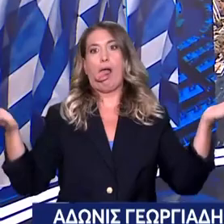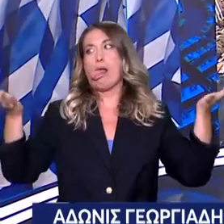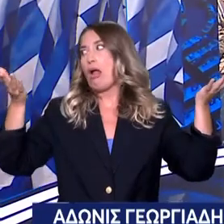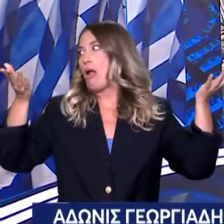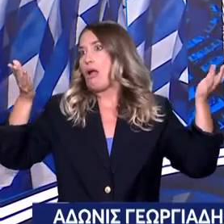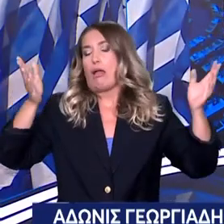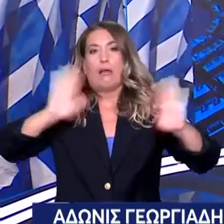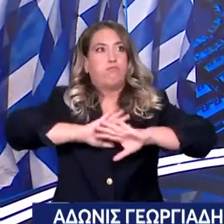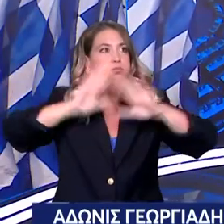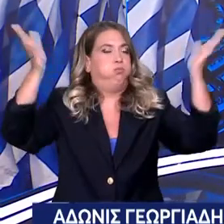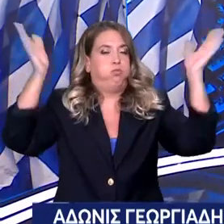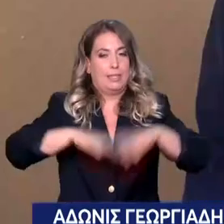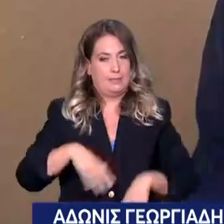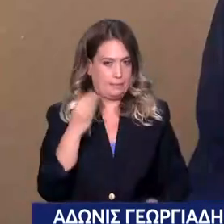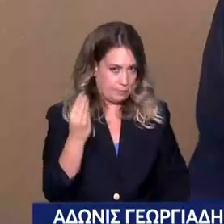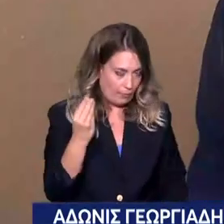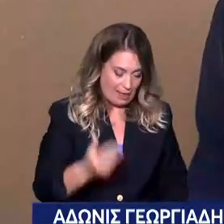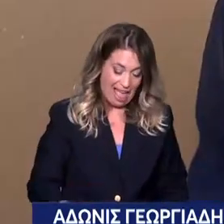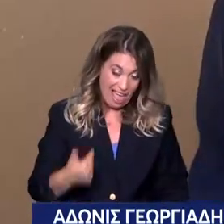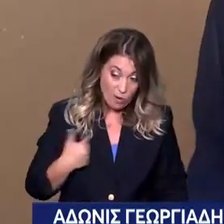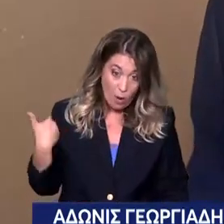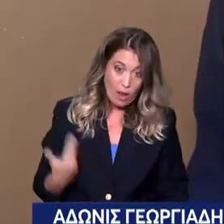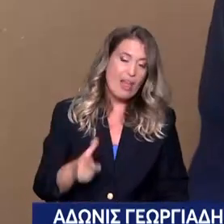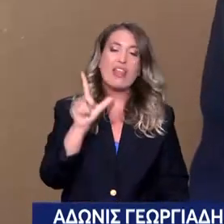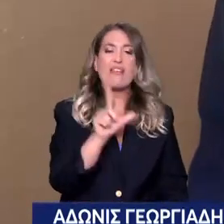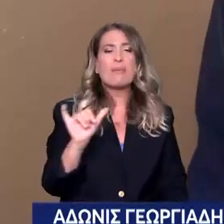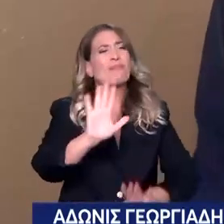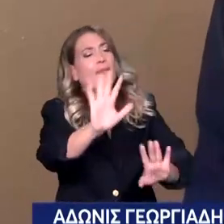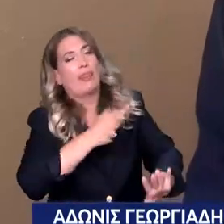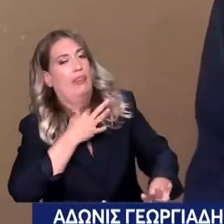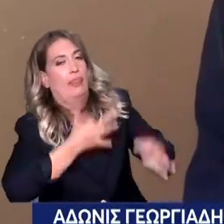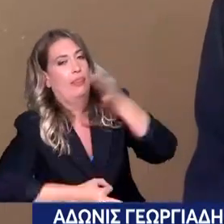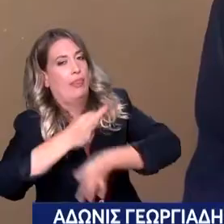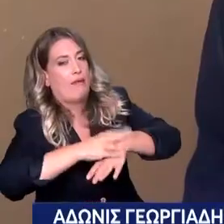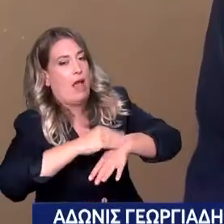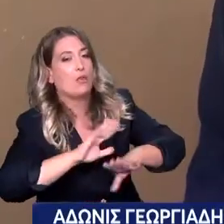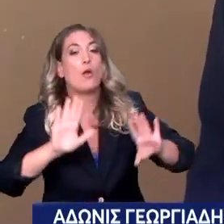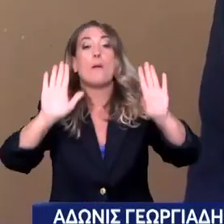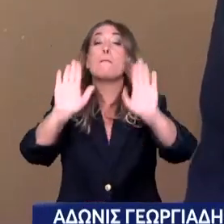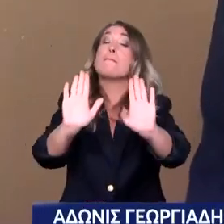έχω κάνει μόνο αυτή την εβδομάδα. Δευτέρα με πέμπτη που είμαστε εσείς. Δευτέρα το κύριε Πρωθυπουργό και μοιάσαμε.